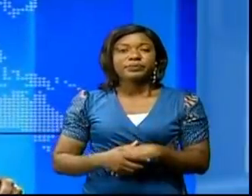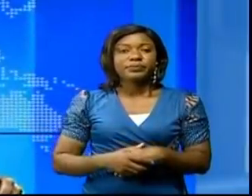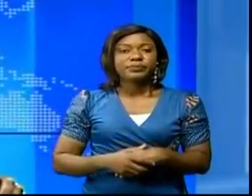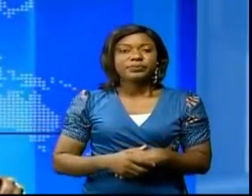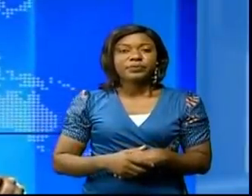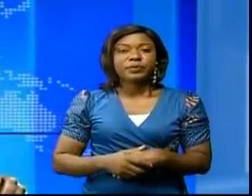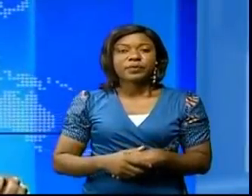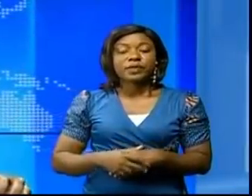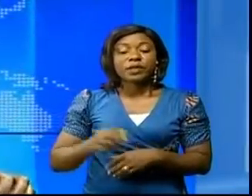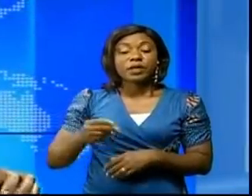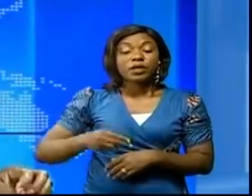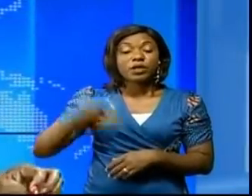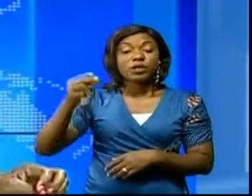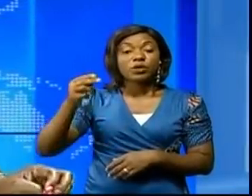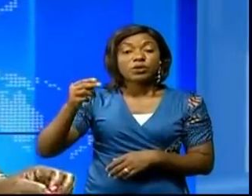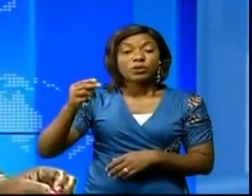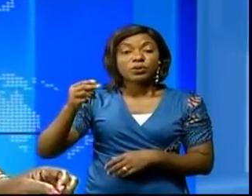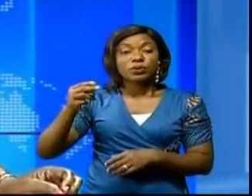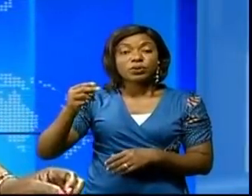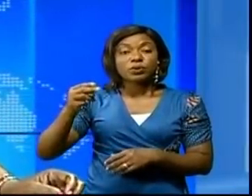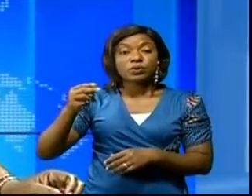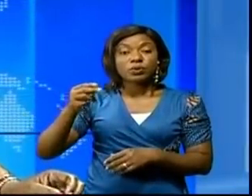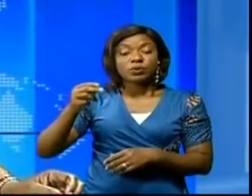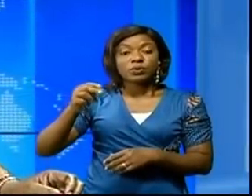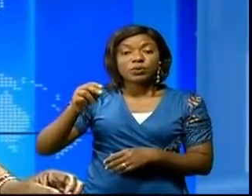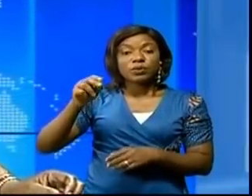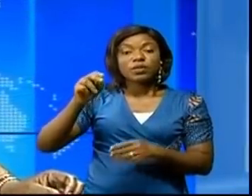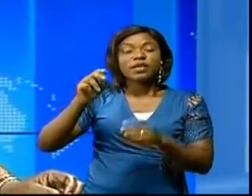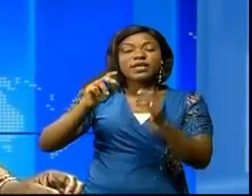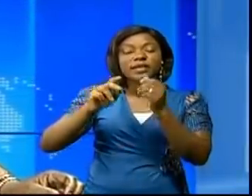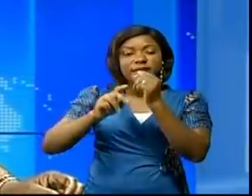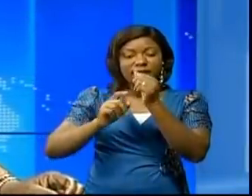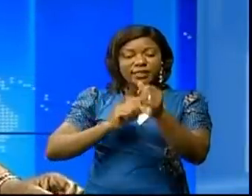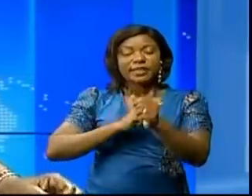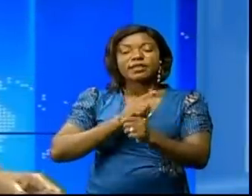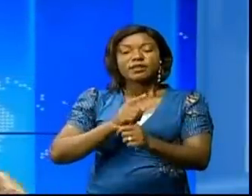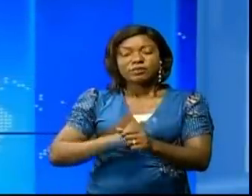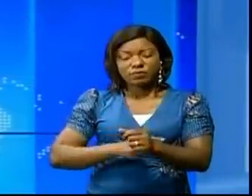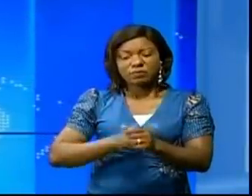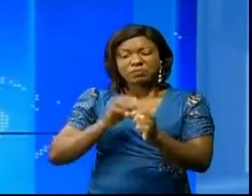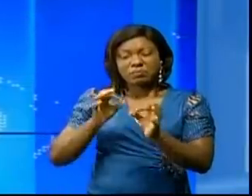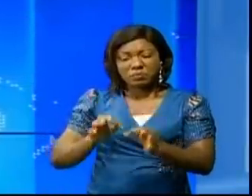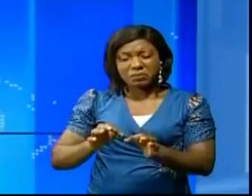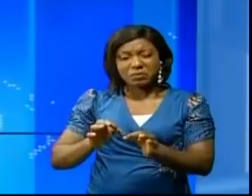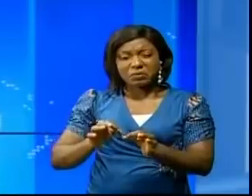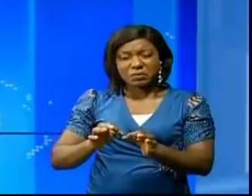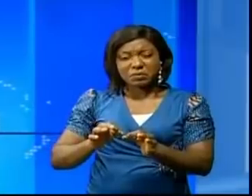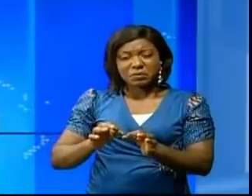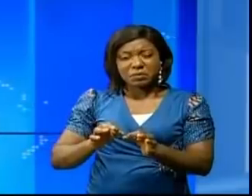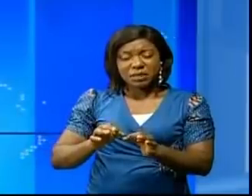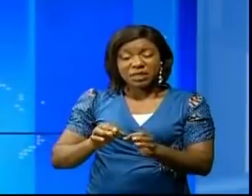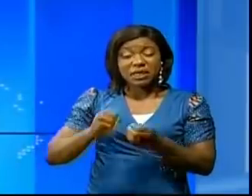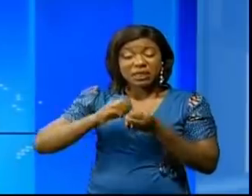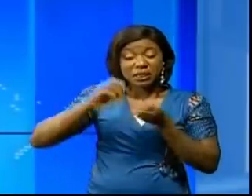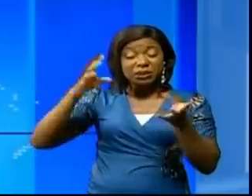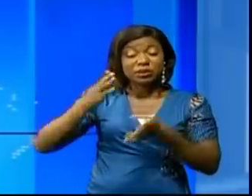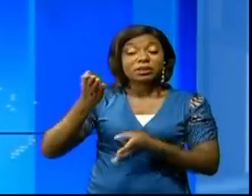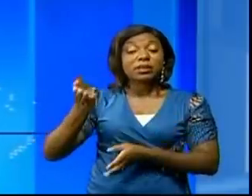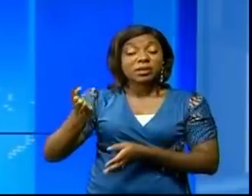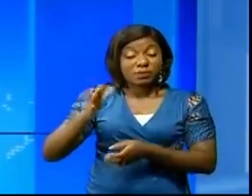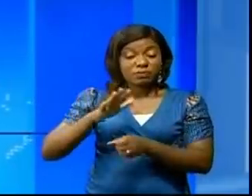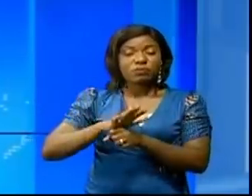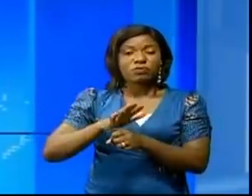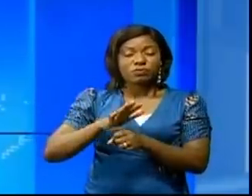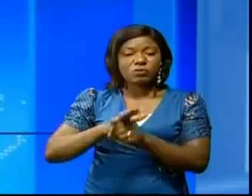Le Nord Kivu, avec ses ressources naturelles, est très exposé aux mauvaises pratiques de blanchiment des capitaux par des